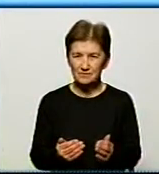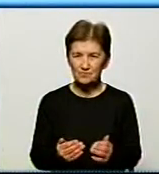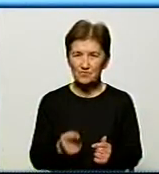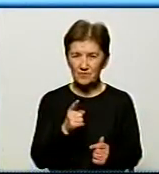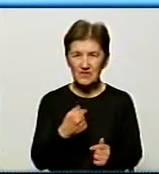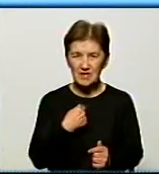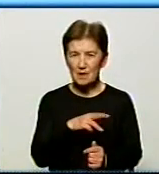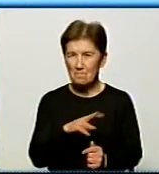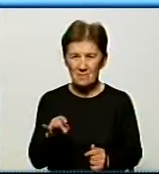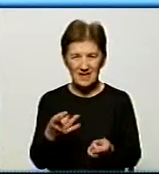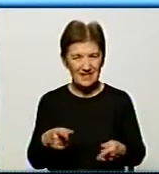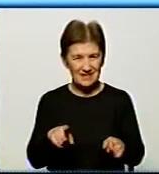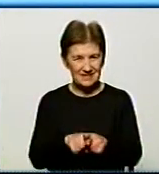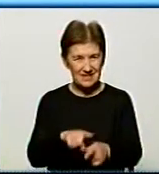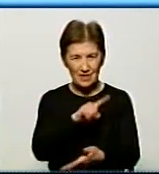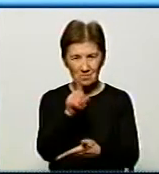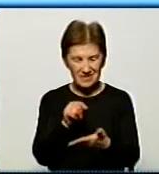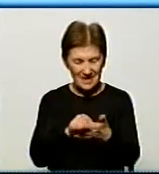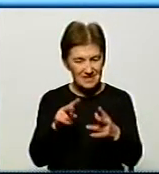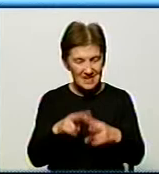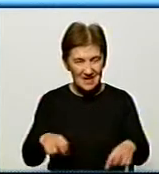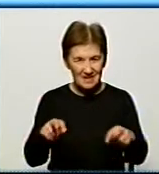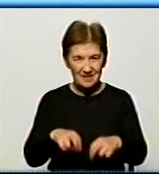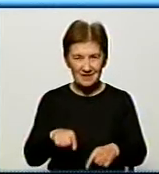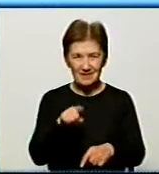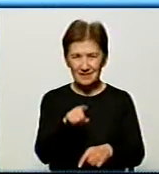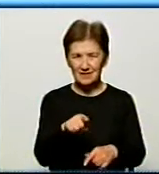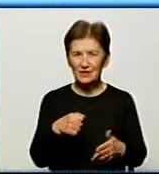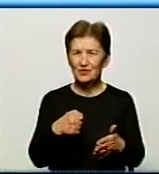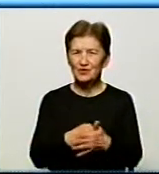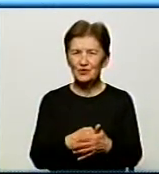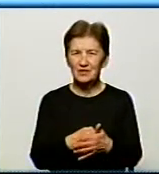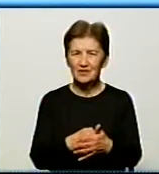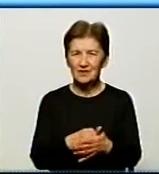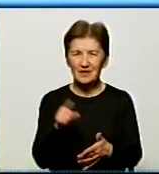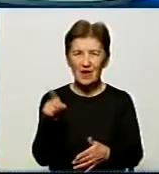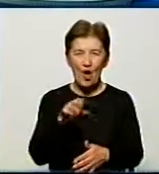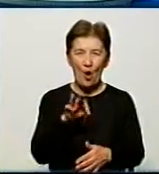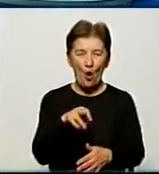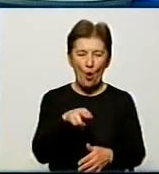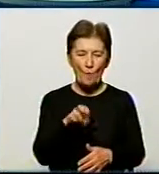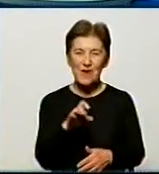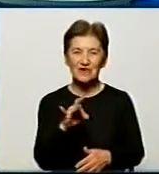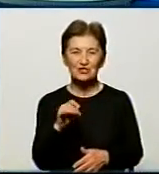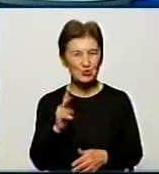ми такі питання з вами розбираємо, що це до Надії Іванівни Оперчука. До